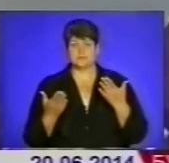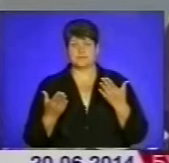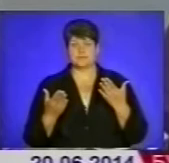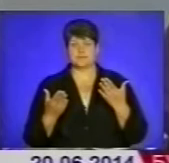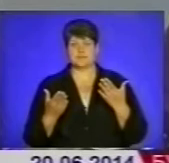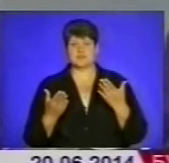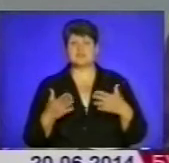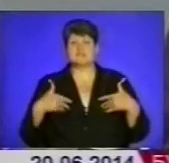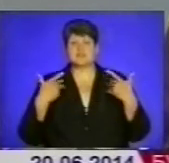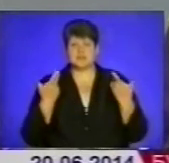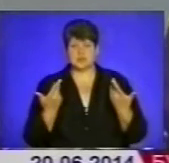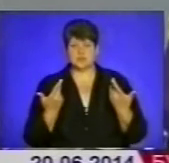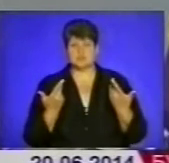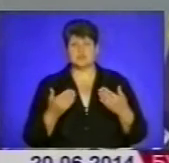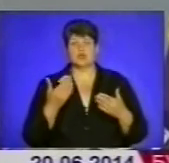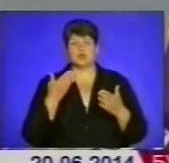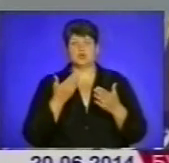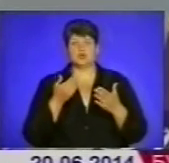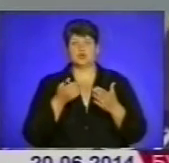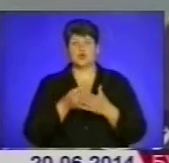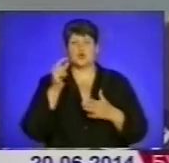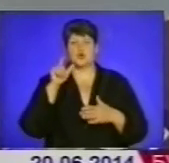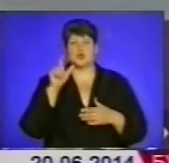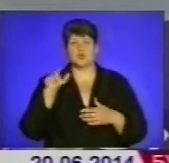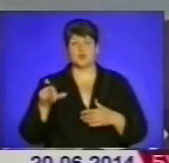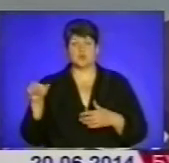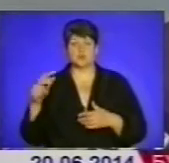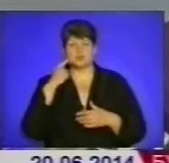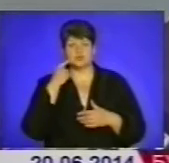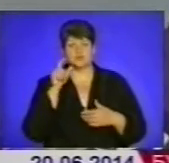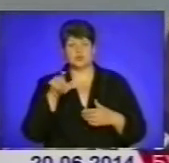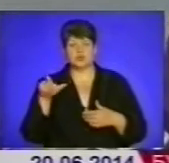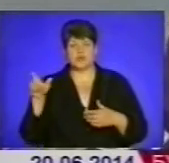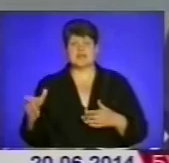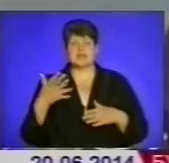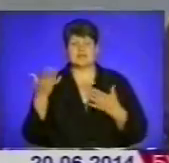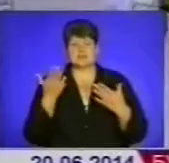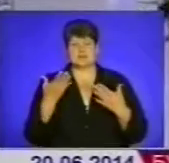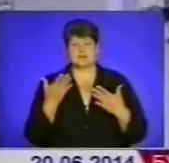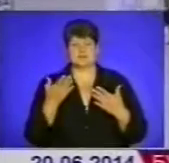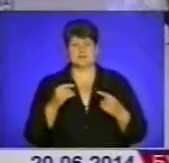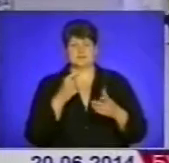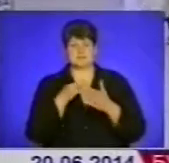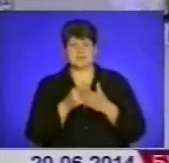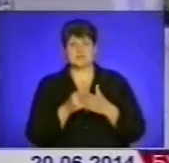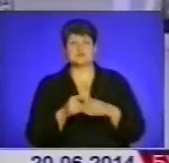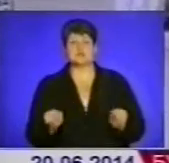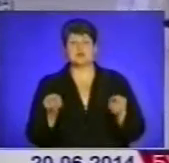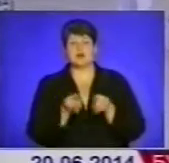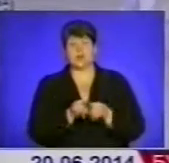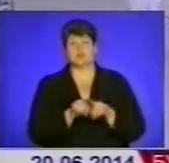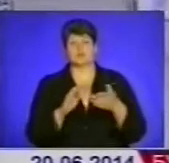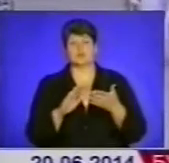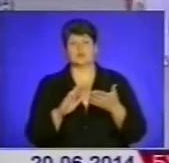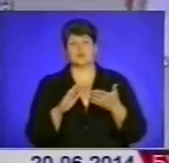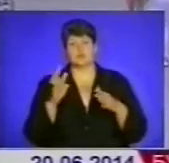одне. Вертаються до сумління людей, які перебувають, відзначають і до сумління рестораторів. З аналогічною пропозицією –